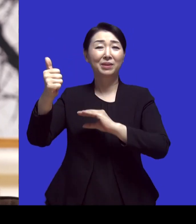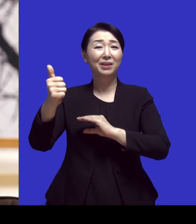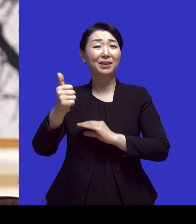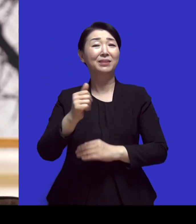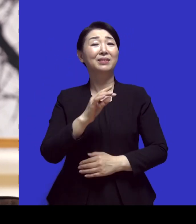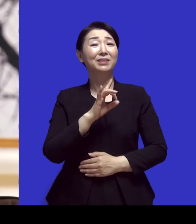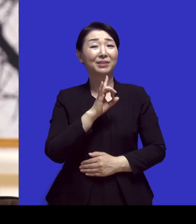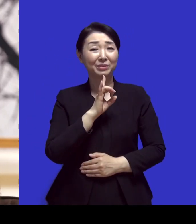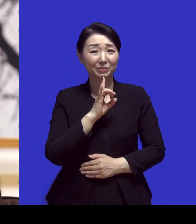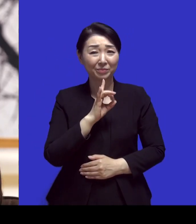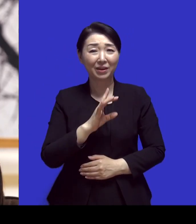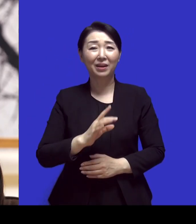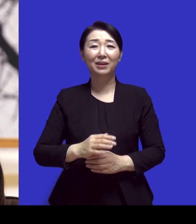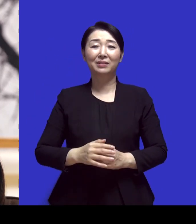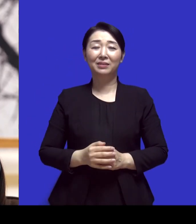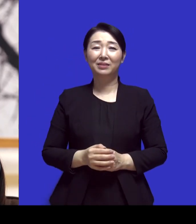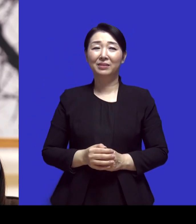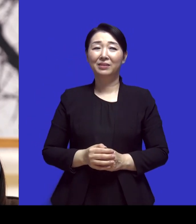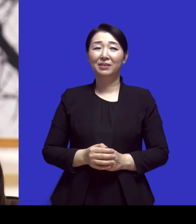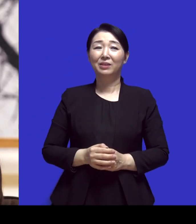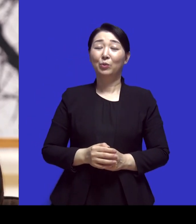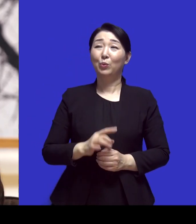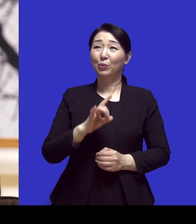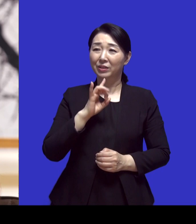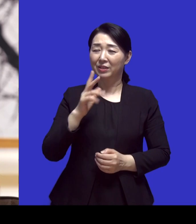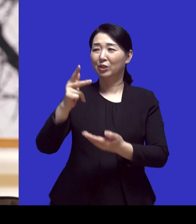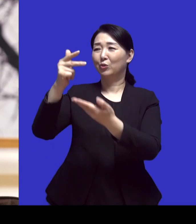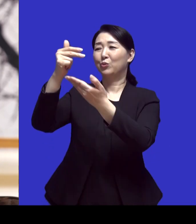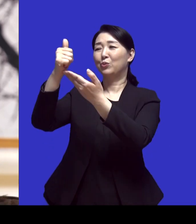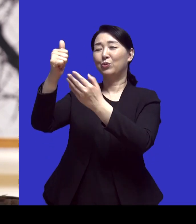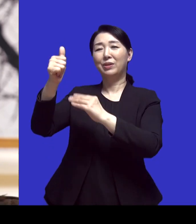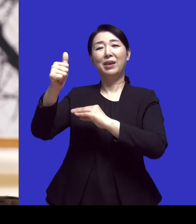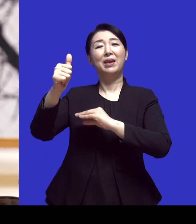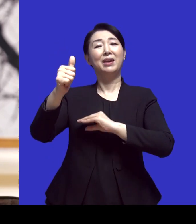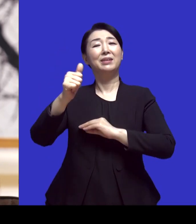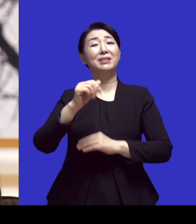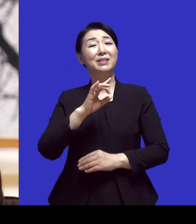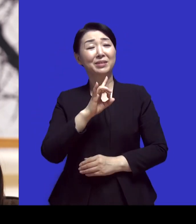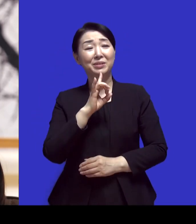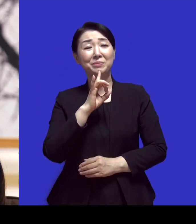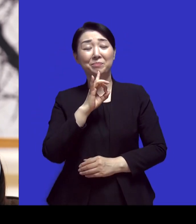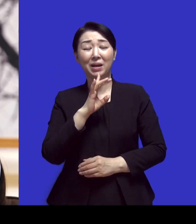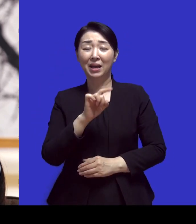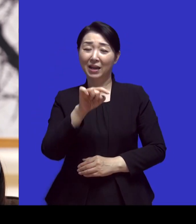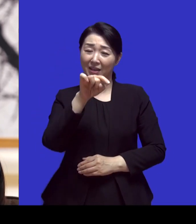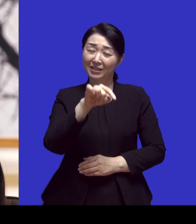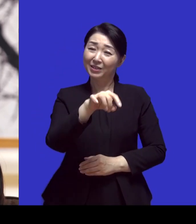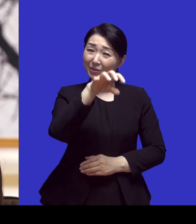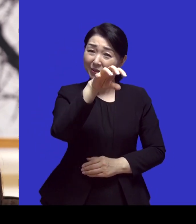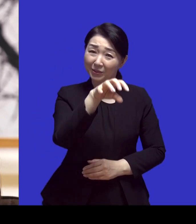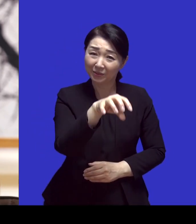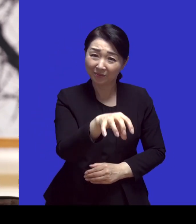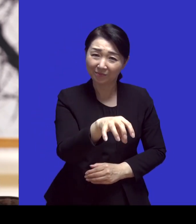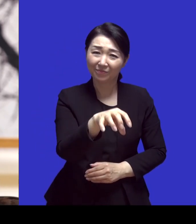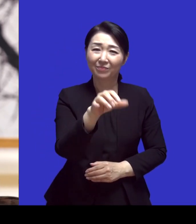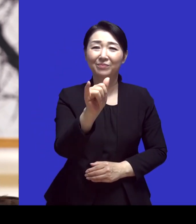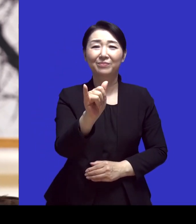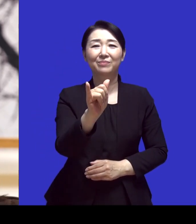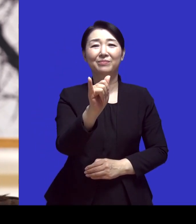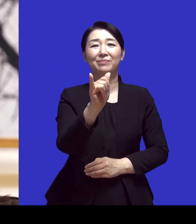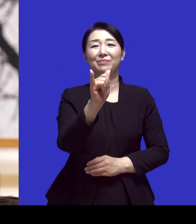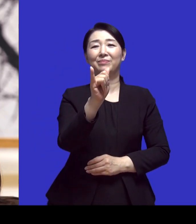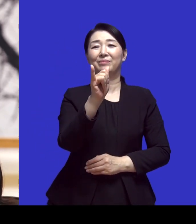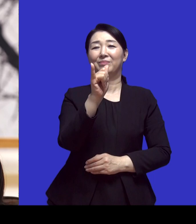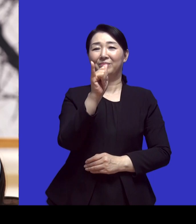주님의 이름만이 오직 주님의 주님의 이름만이 이곳에